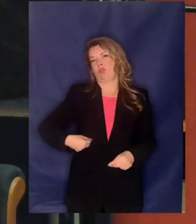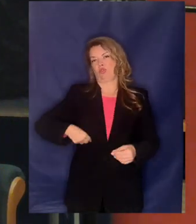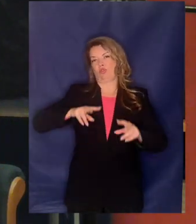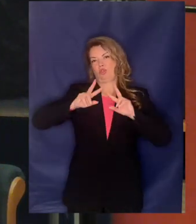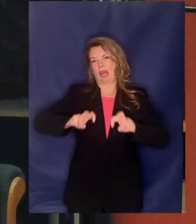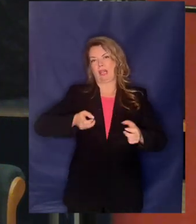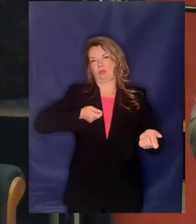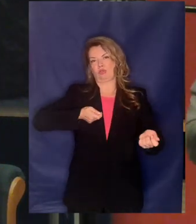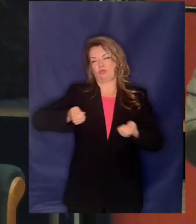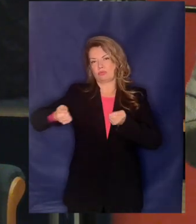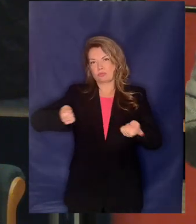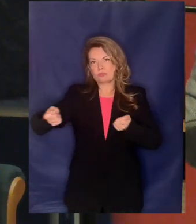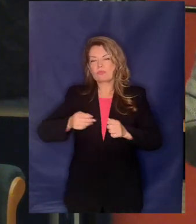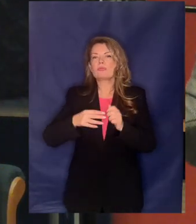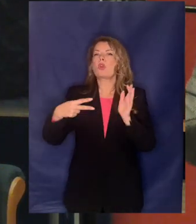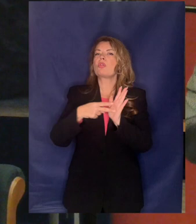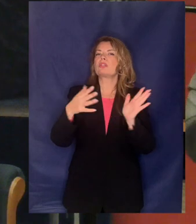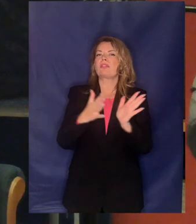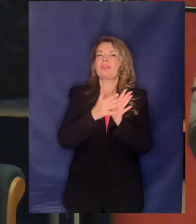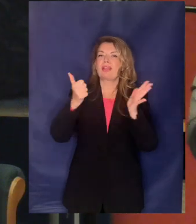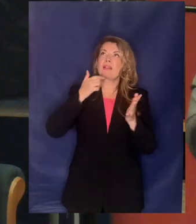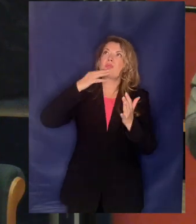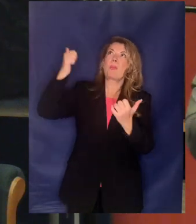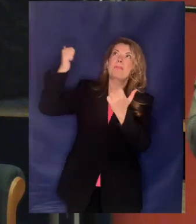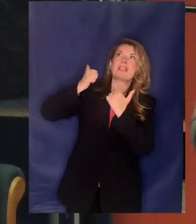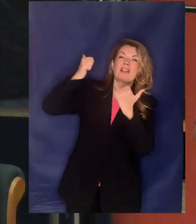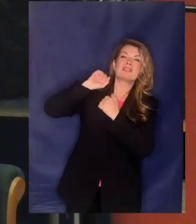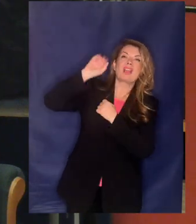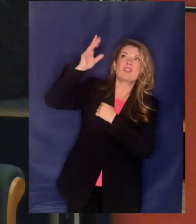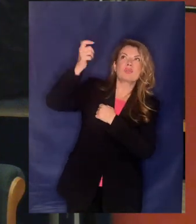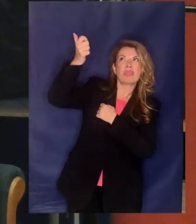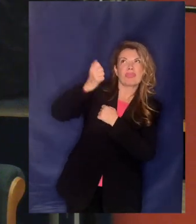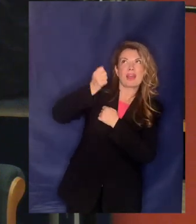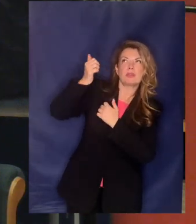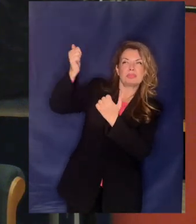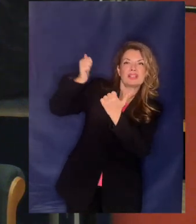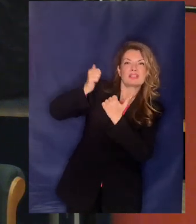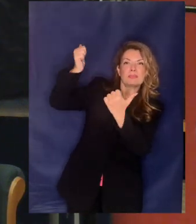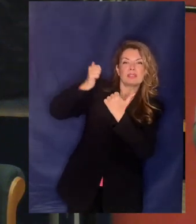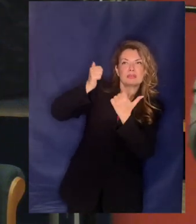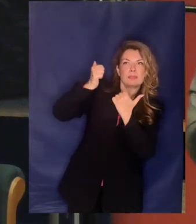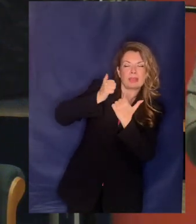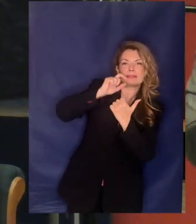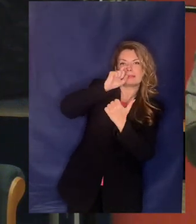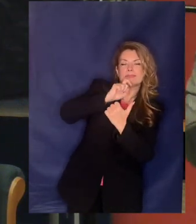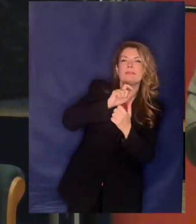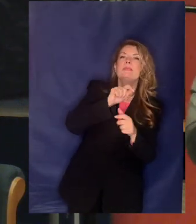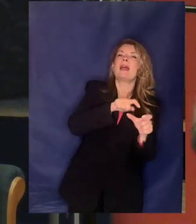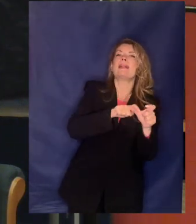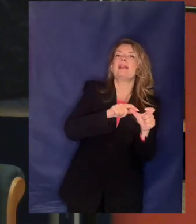υπό την πίεση των δανειστών μπαίνει η εταιρεία στο υπερταμείο όμως με